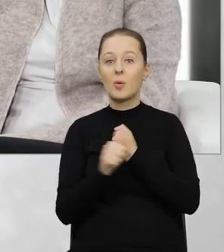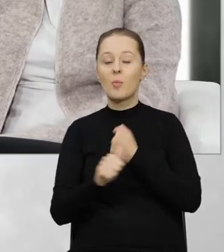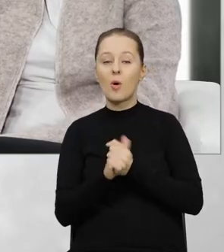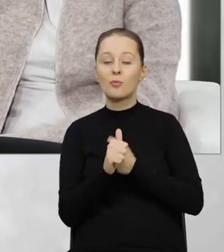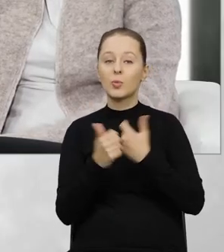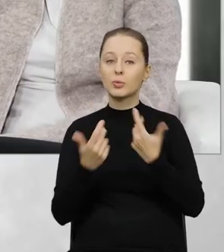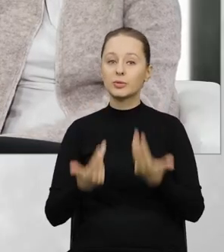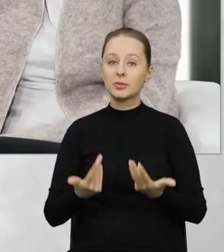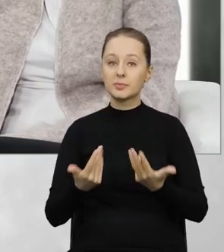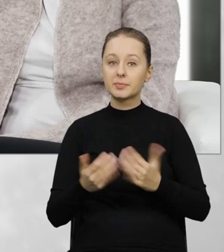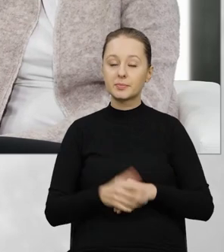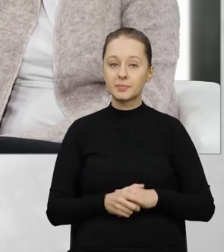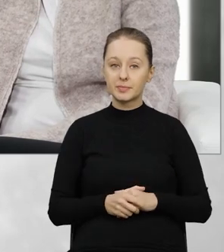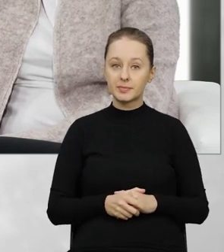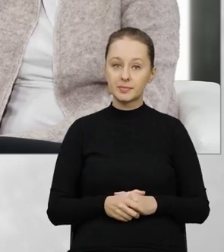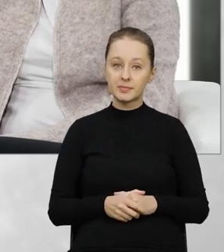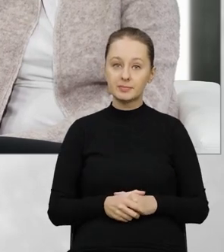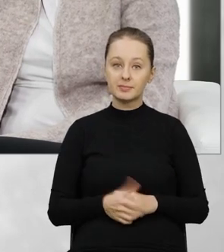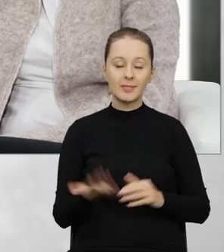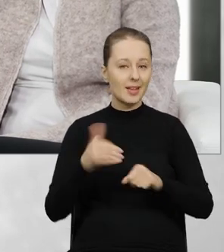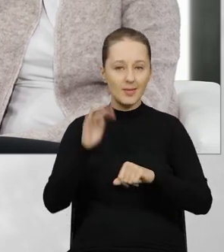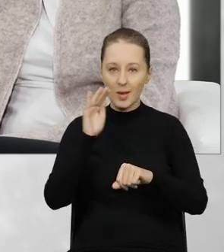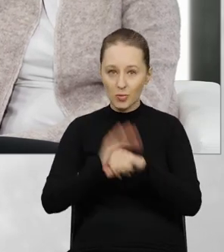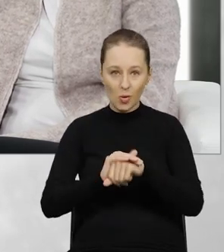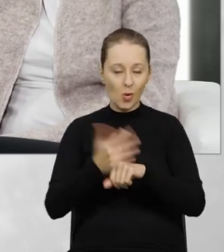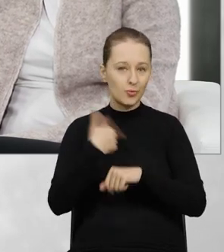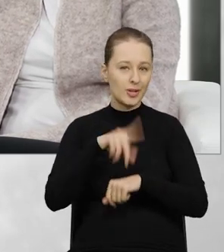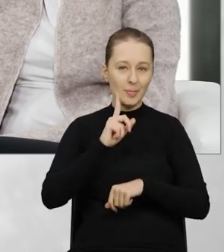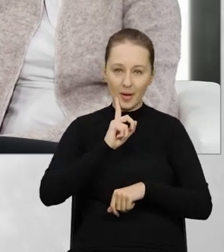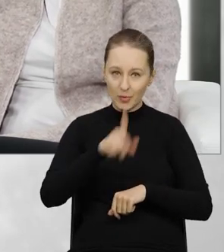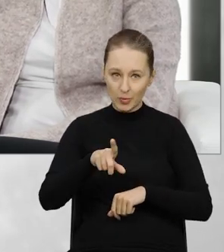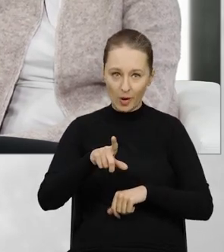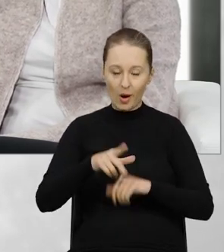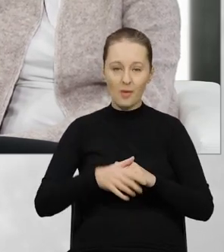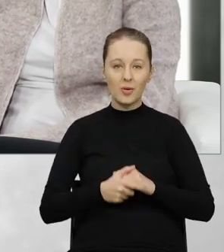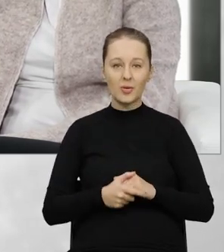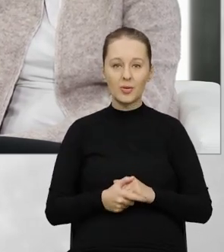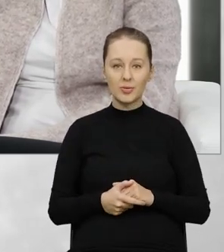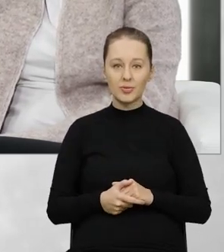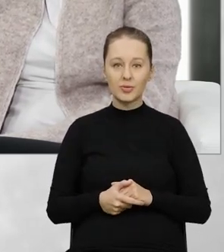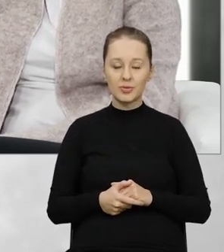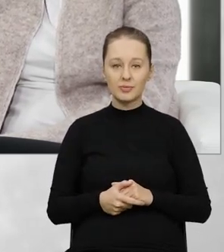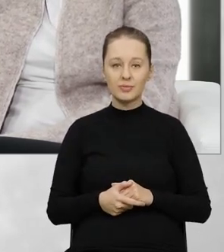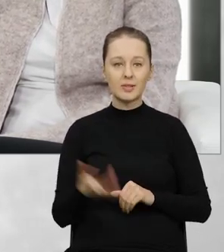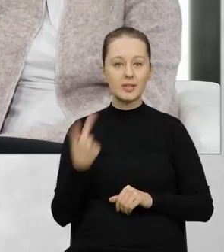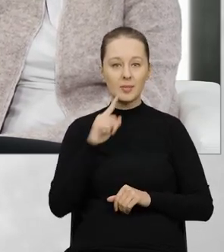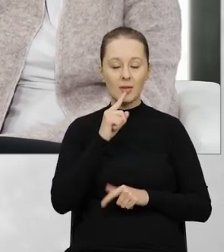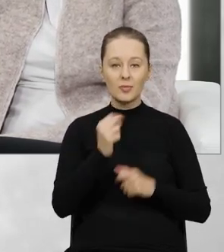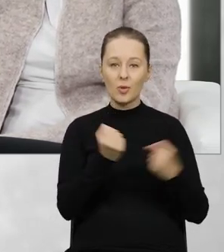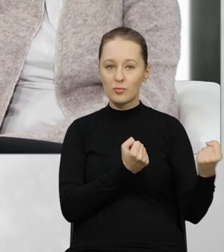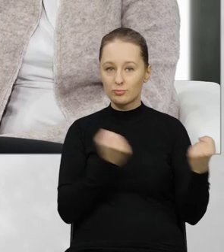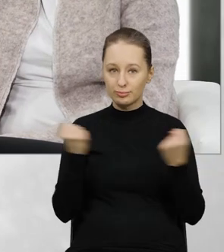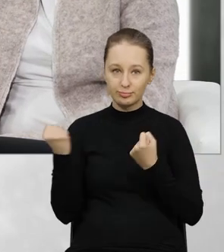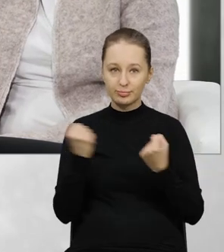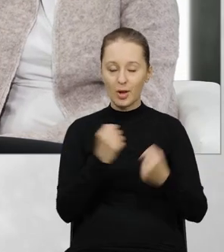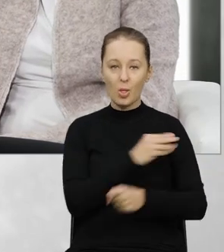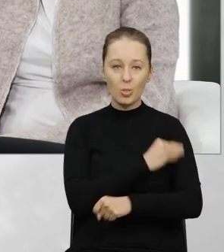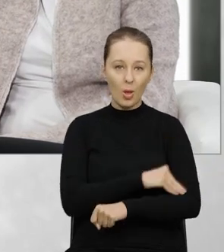tytułu niezgodności, nieprawidłowości w towarze.